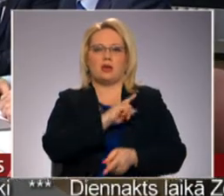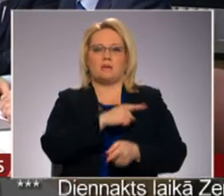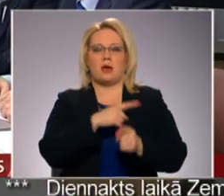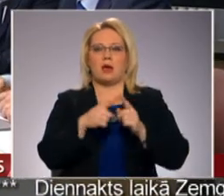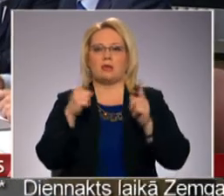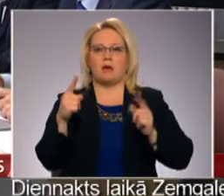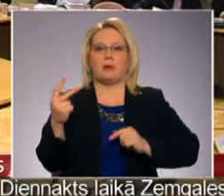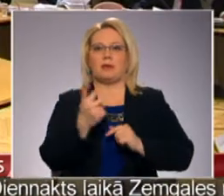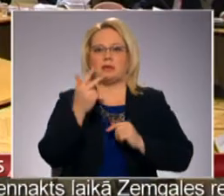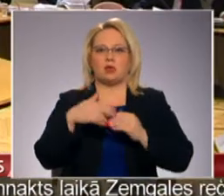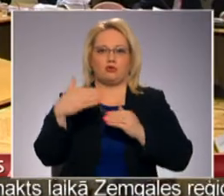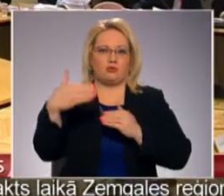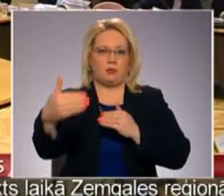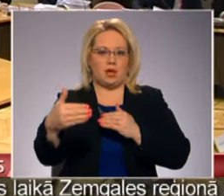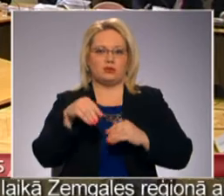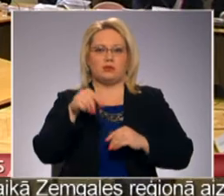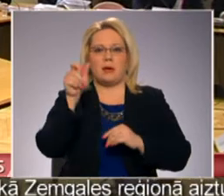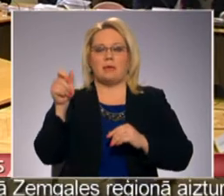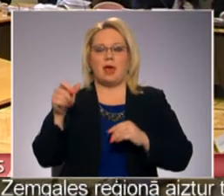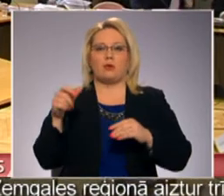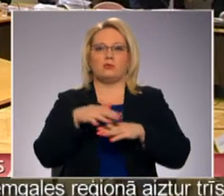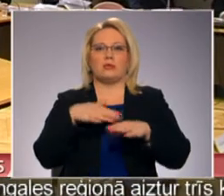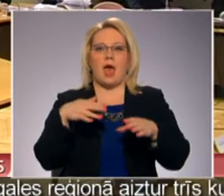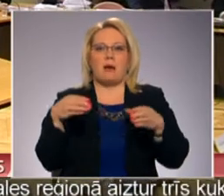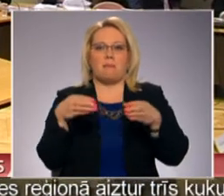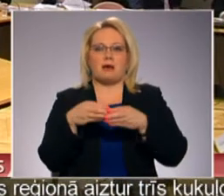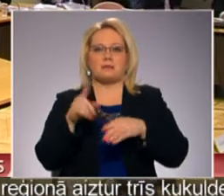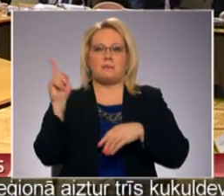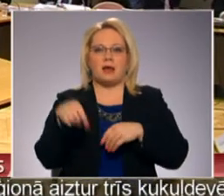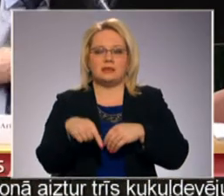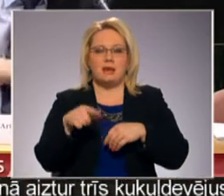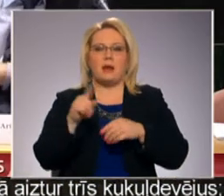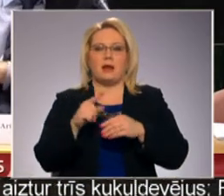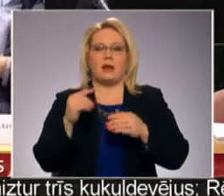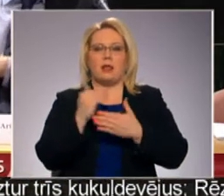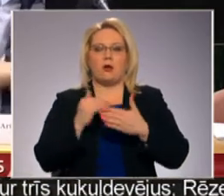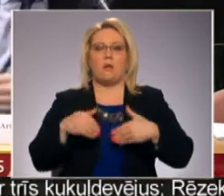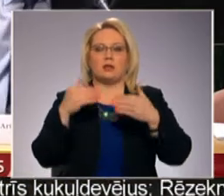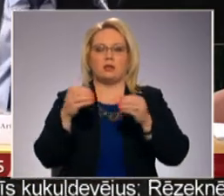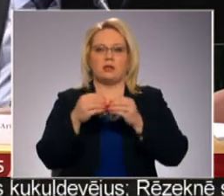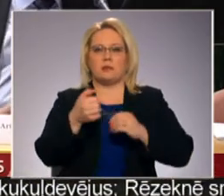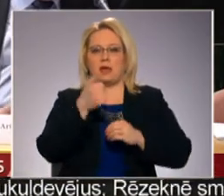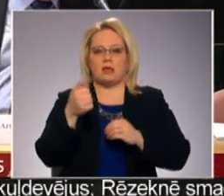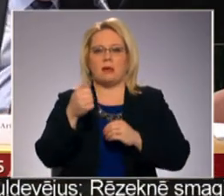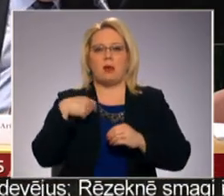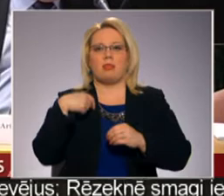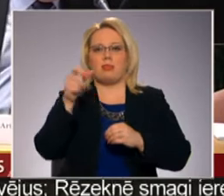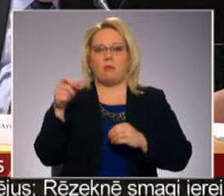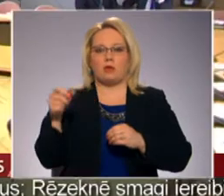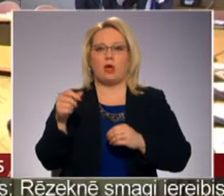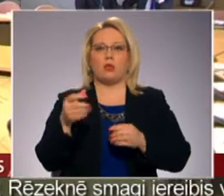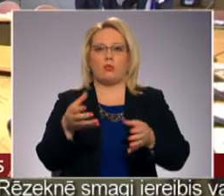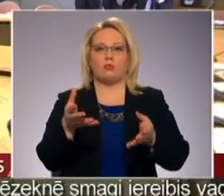termiņu trīs gads uz priekšu. Zemnieks saimas prasība ir likuma atcelt uz desmit gadiem, bet deputāti šo ideju uztvēra